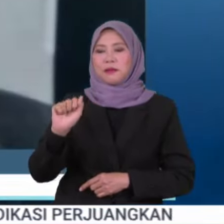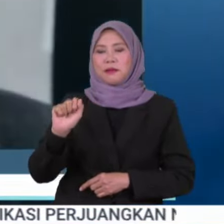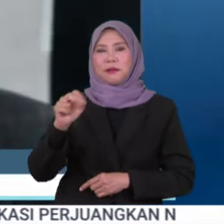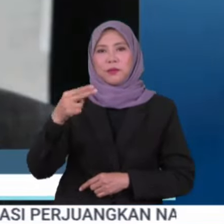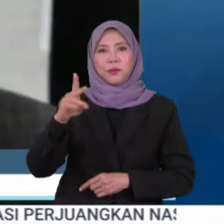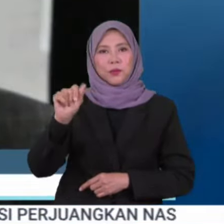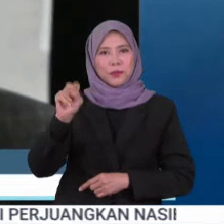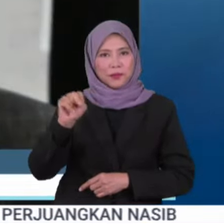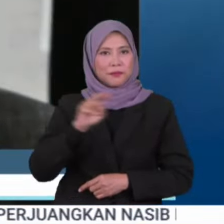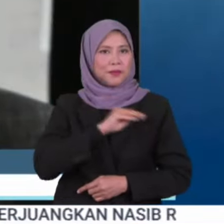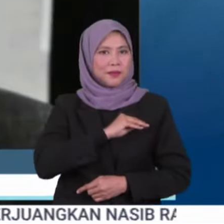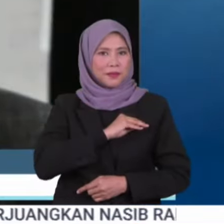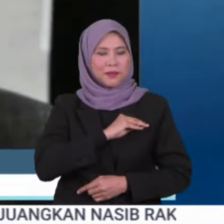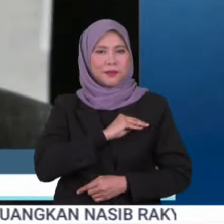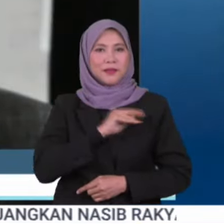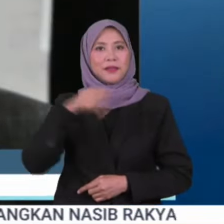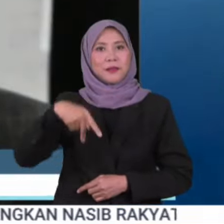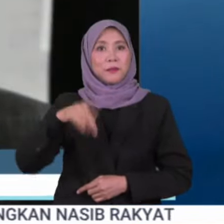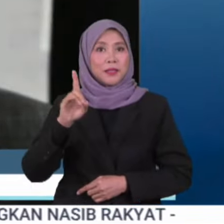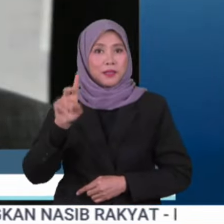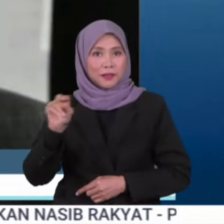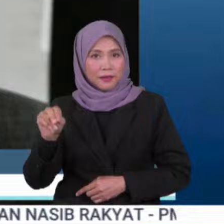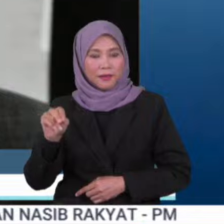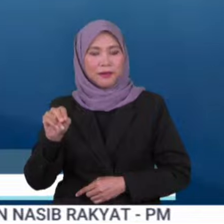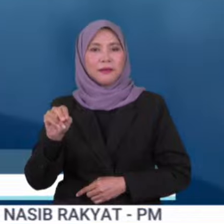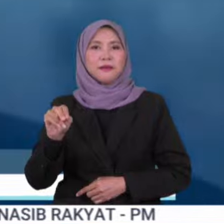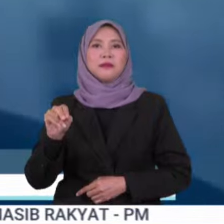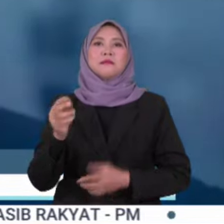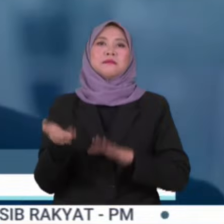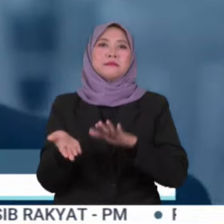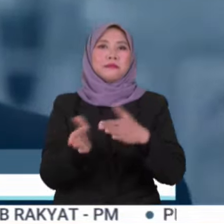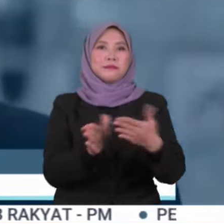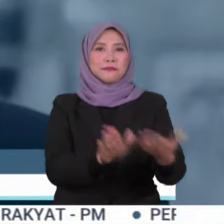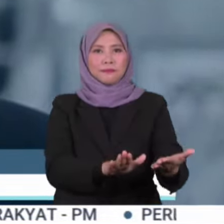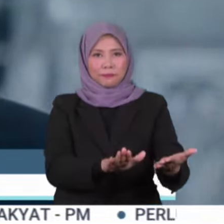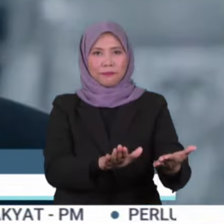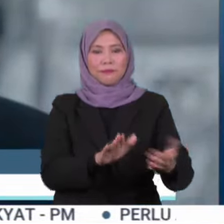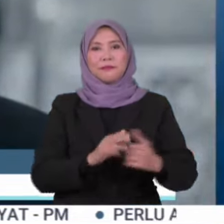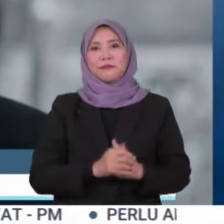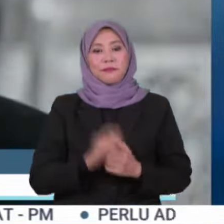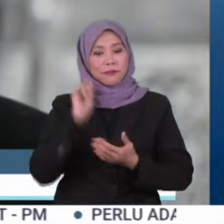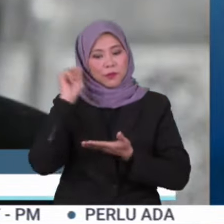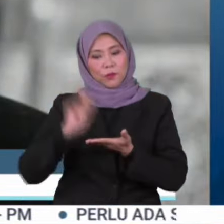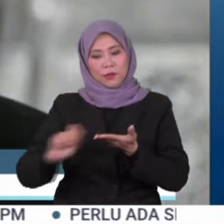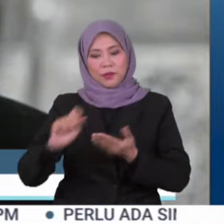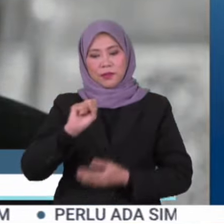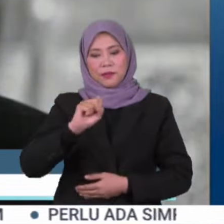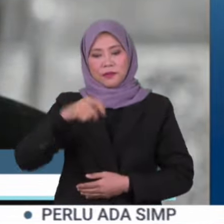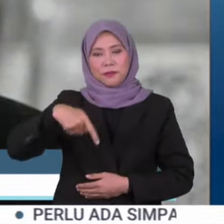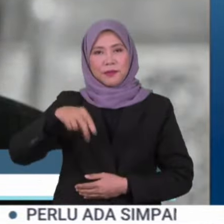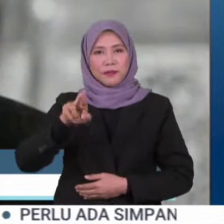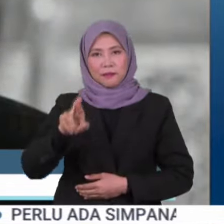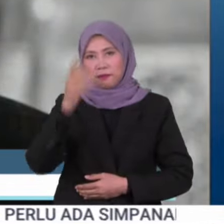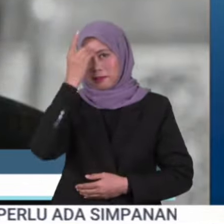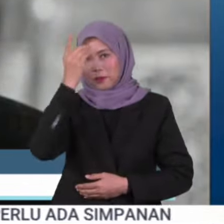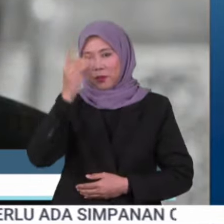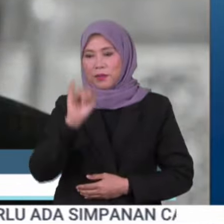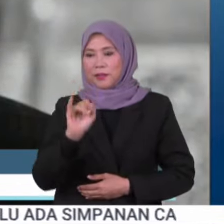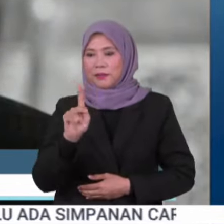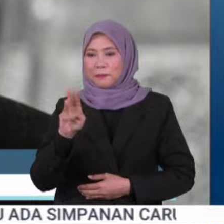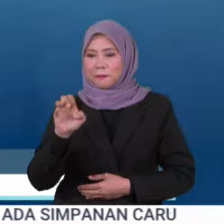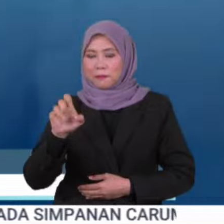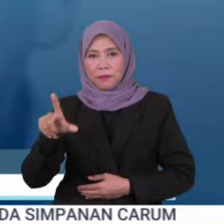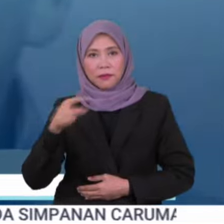yang juga Menteri Perdagangan Dalam Negeri dan Kosar Hidup Meninggal Dunia. Setusa SPR, Datuk Iqmaruddin Ishak